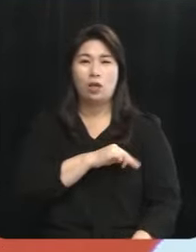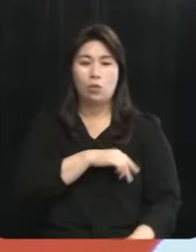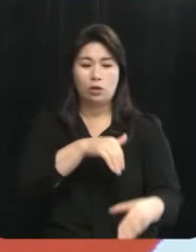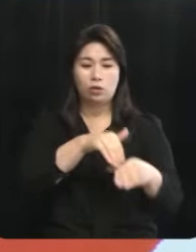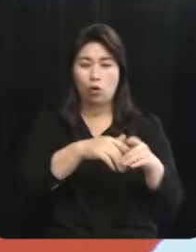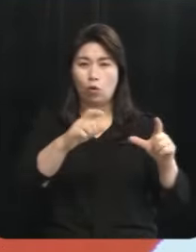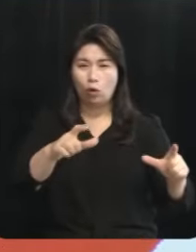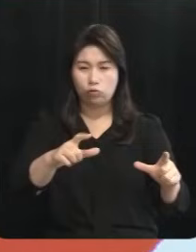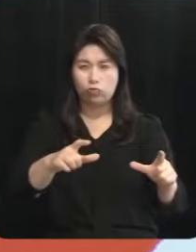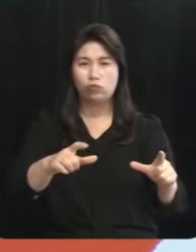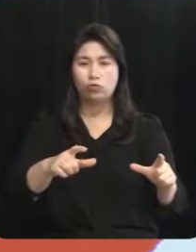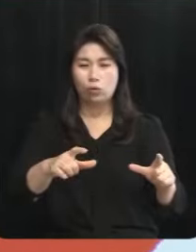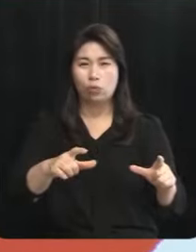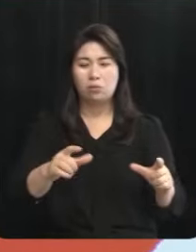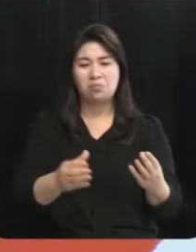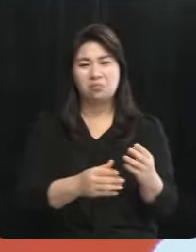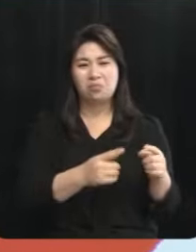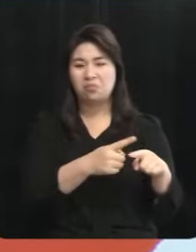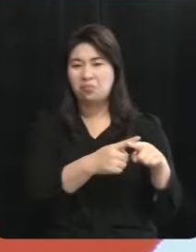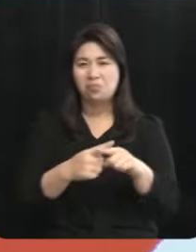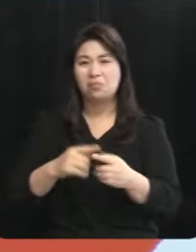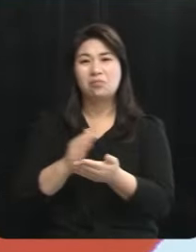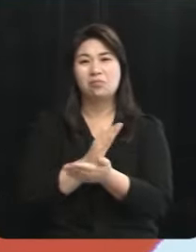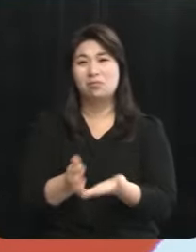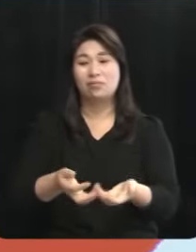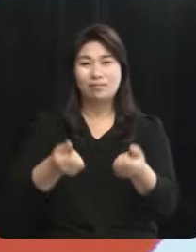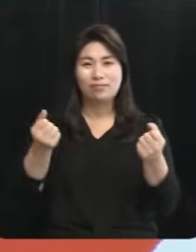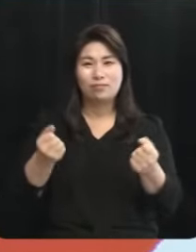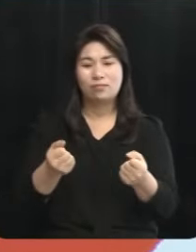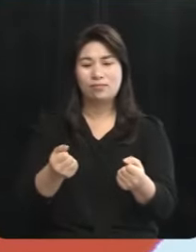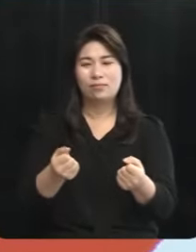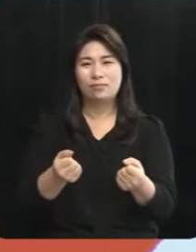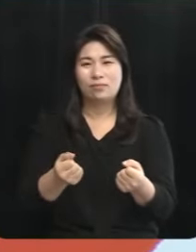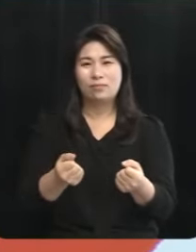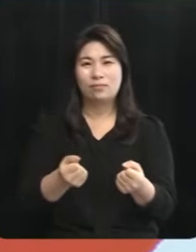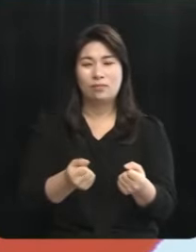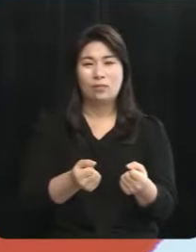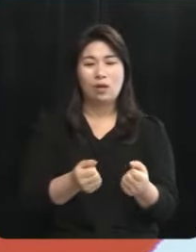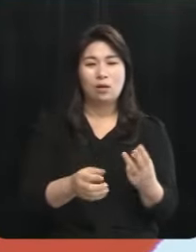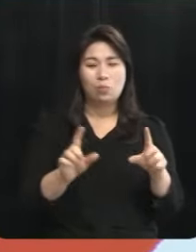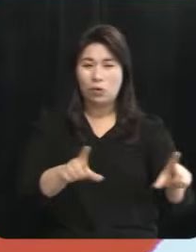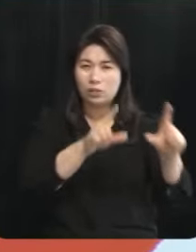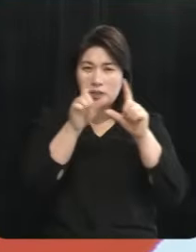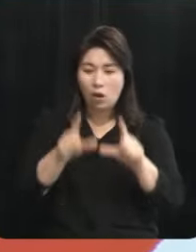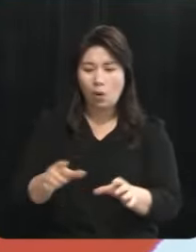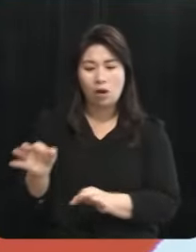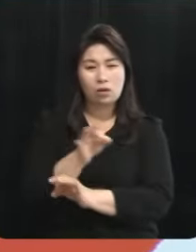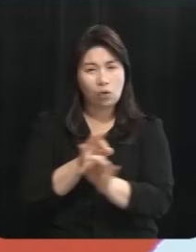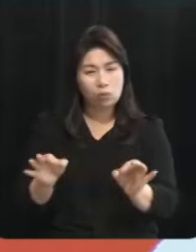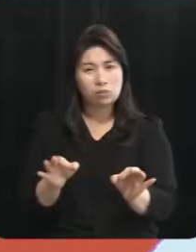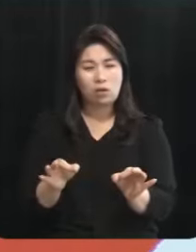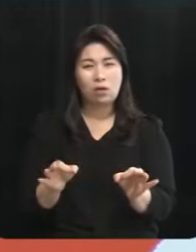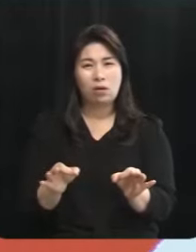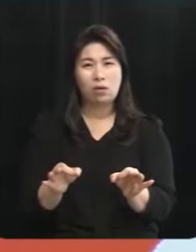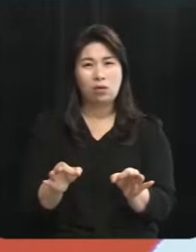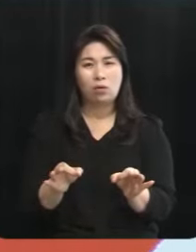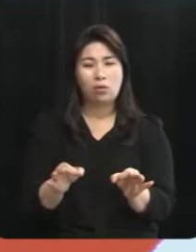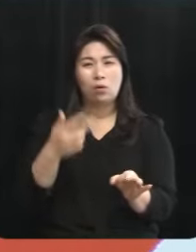별로 일괄적으로 나누는 것은 단일 문화권 단일 생활권 단일 경제권을 갖고 있는